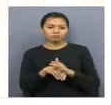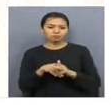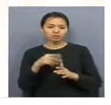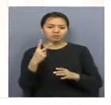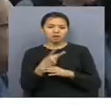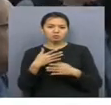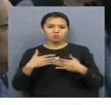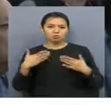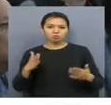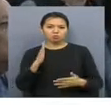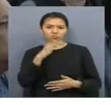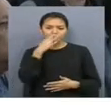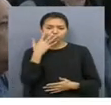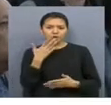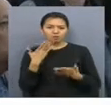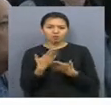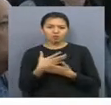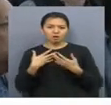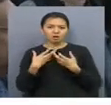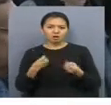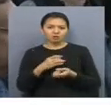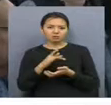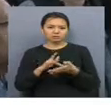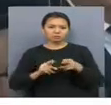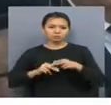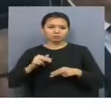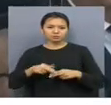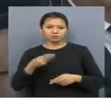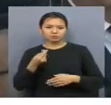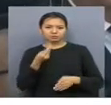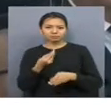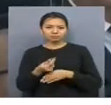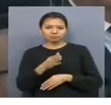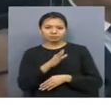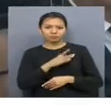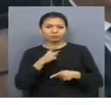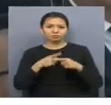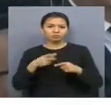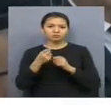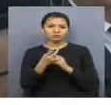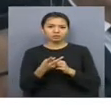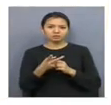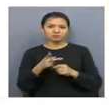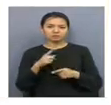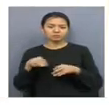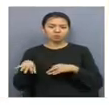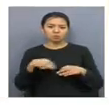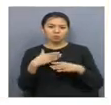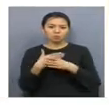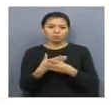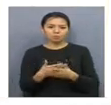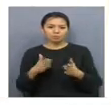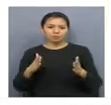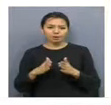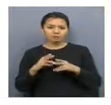екесегі өзет. Бес жаңа денсаулық сақтауыны санының құрылысына қаржы бөлінді. Қосыншау 12 жегел медициналық жәрдем күші